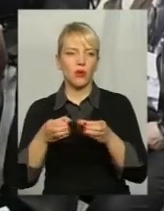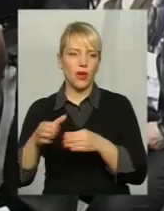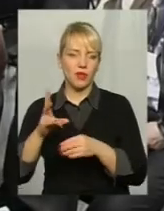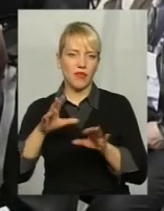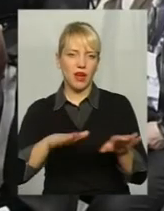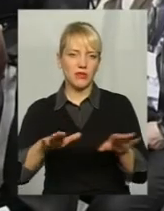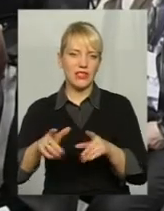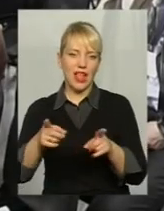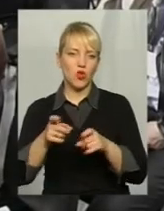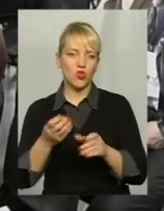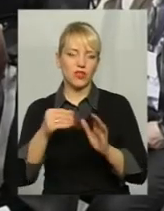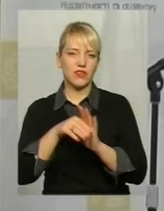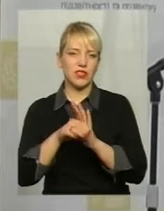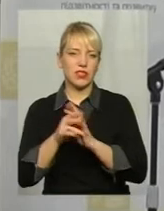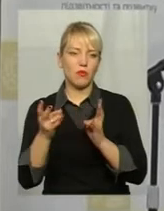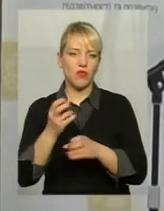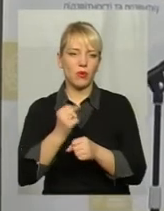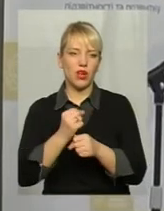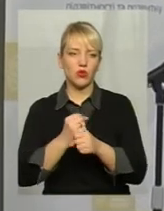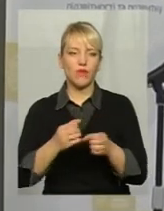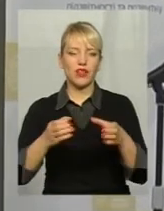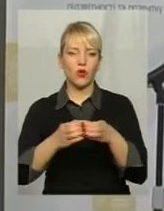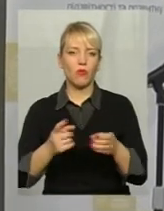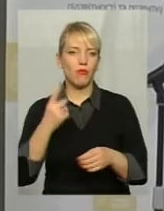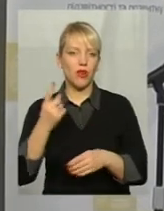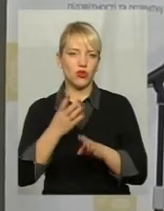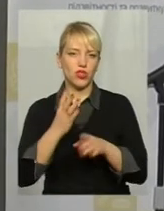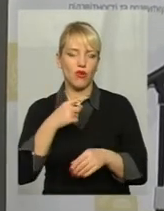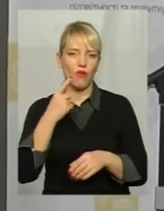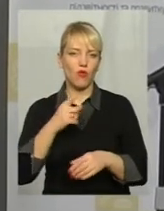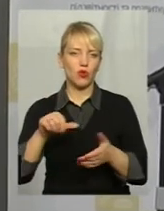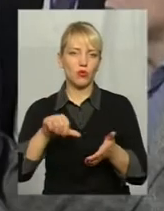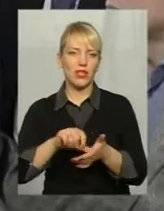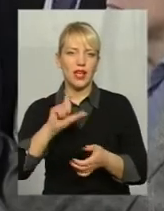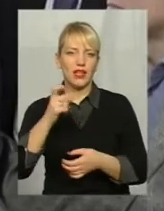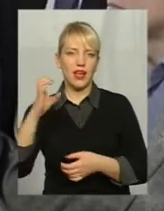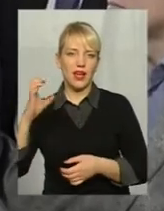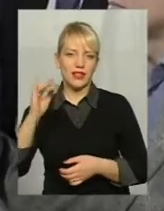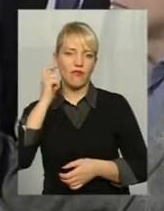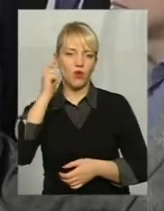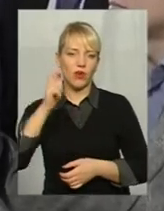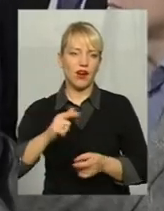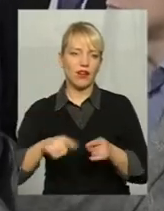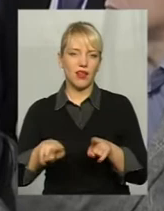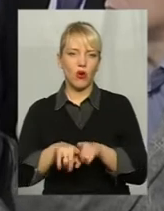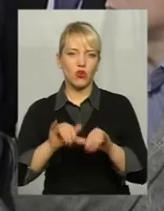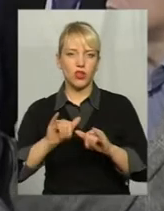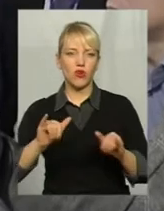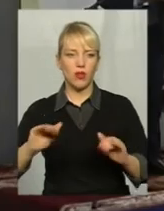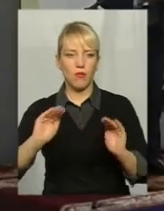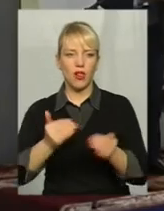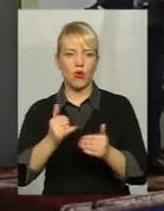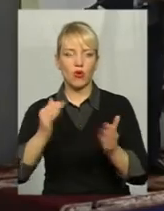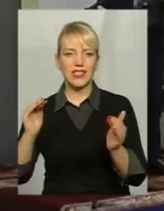залучення інвестицій повинні працювати громади в першу чергу, заявляють у представництві ЄС в Україні А також над розвитком малого та